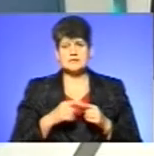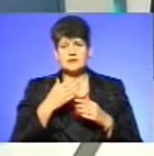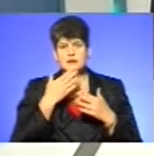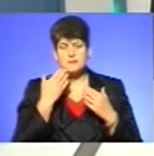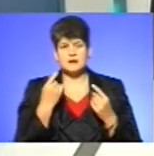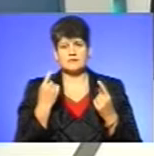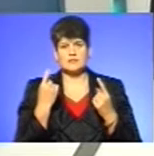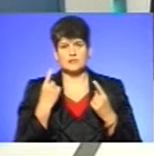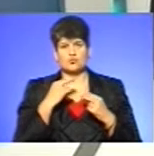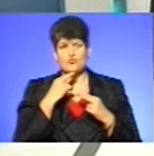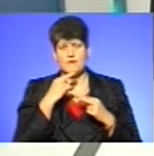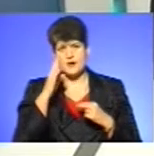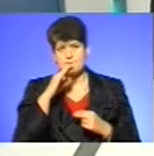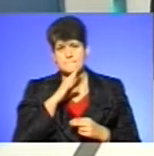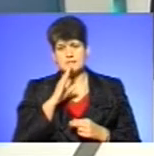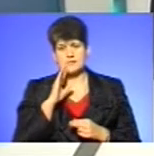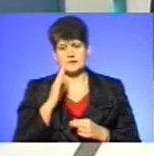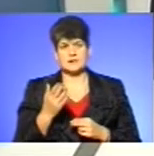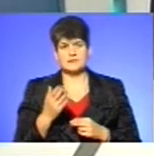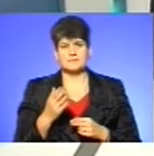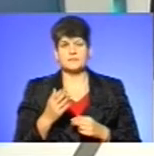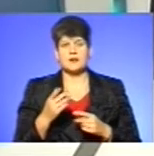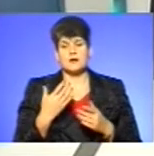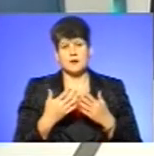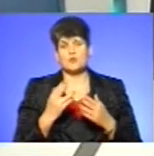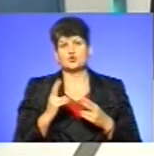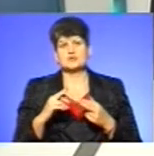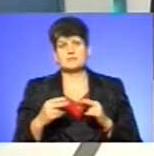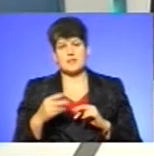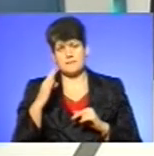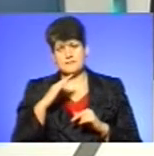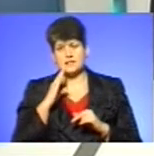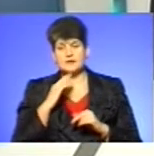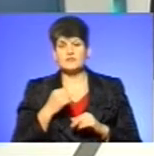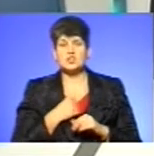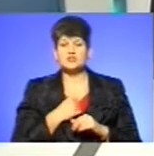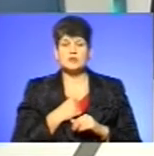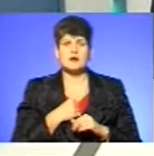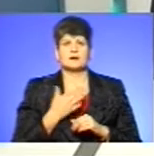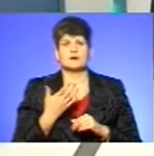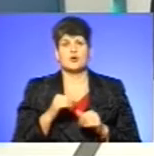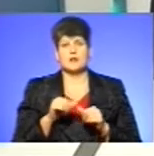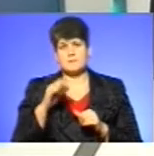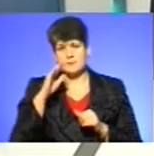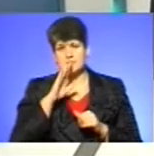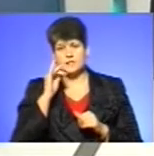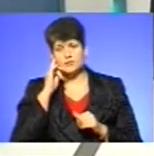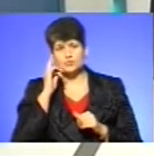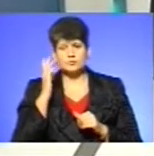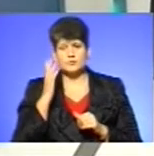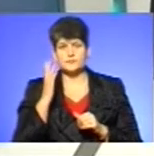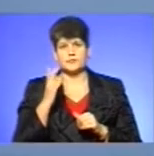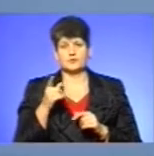уаги, зі сторони батьків, одного батьків, чи осіб, яких замінає. Тому що, на жаль, деякі батьки думають разом, там